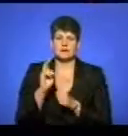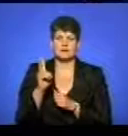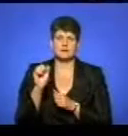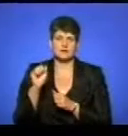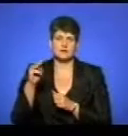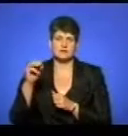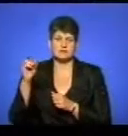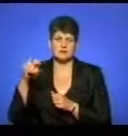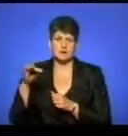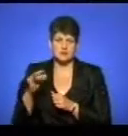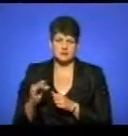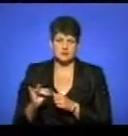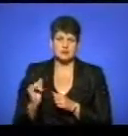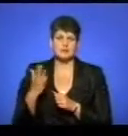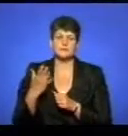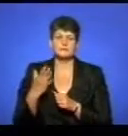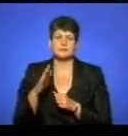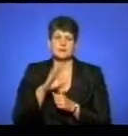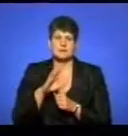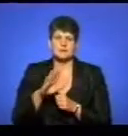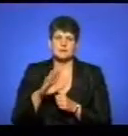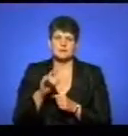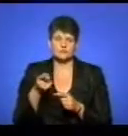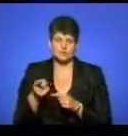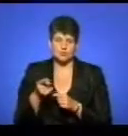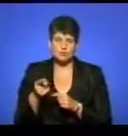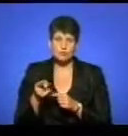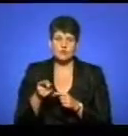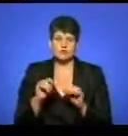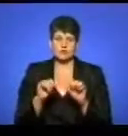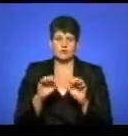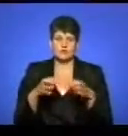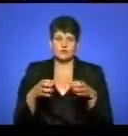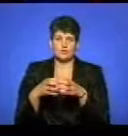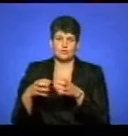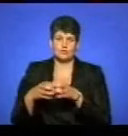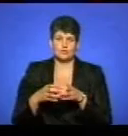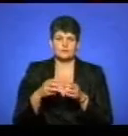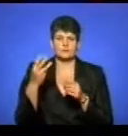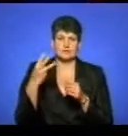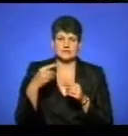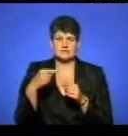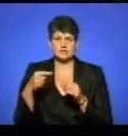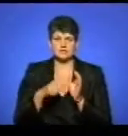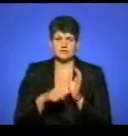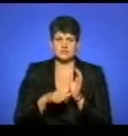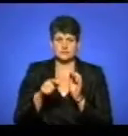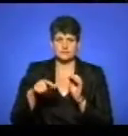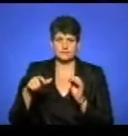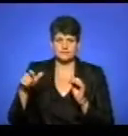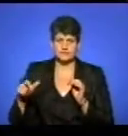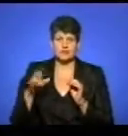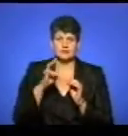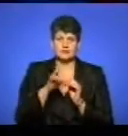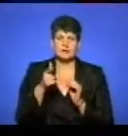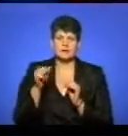собору непорочного заршаття Пресвятої Богородиці у Тернополі. Формуються у групи по 30-60 прочан. Наталія